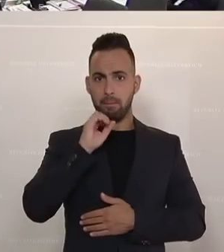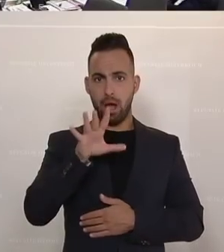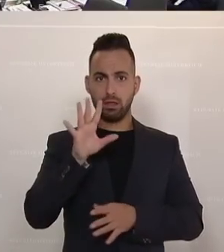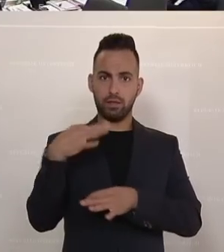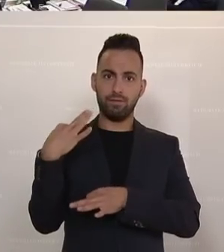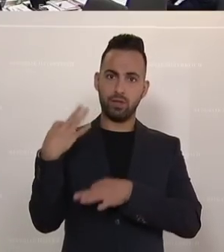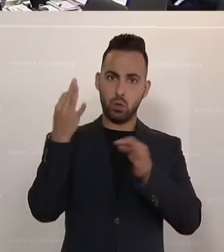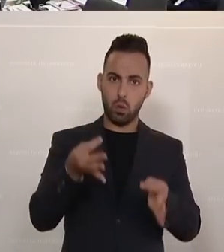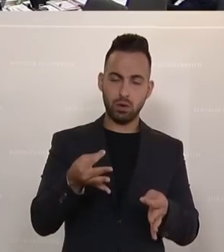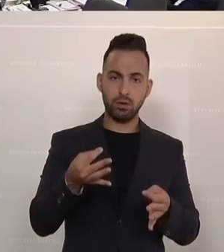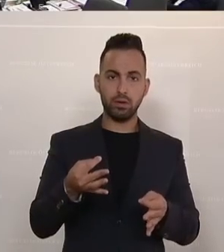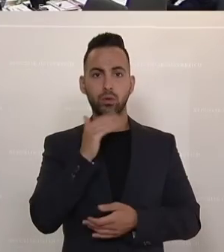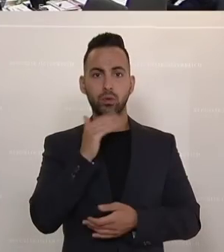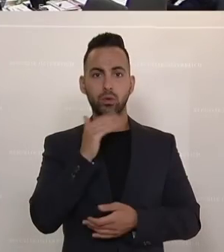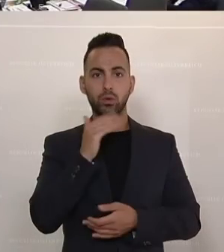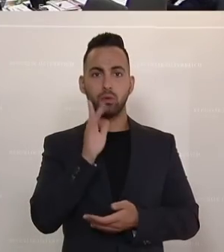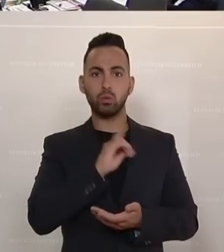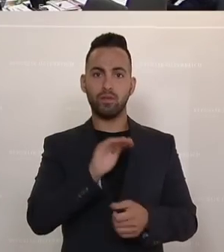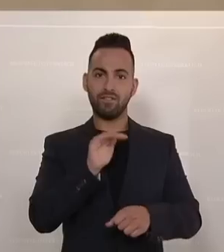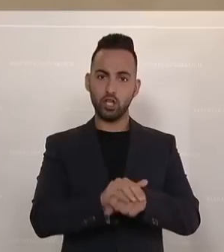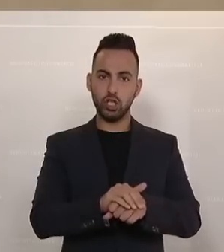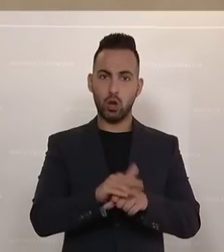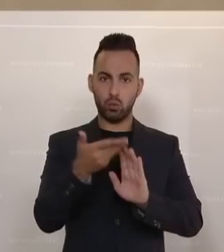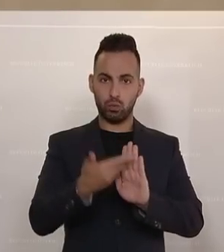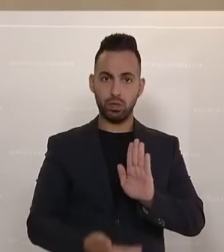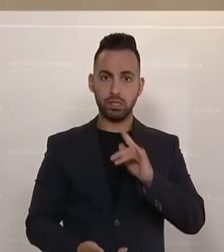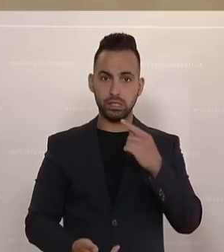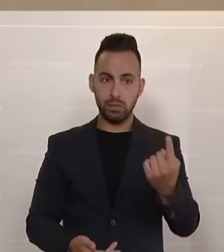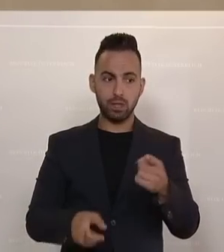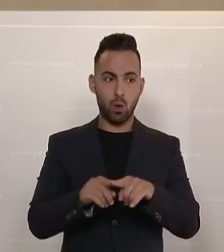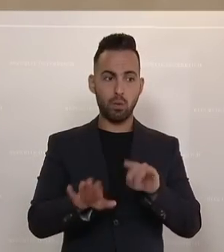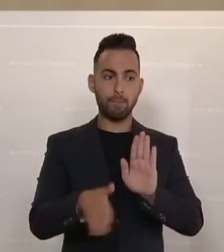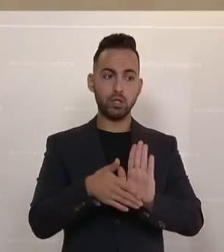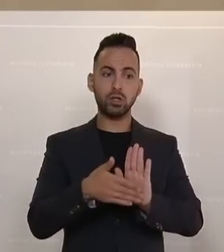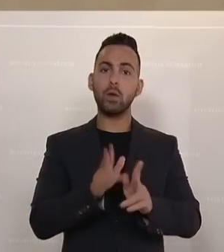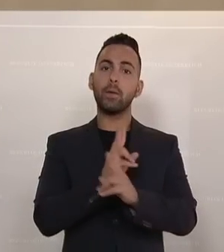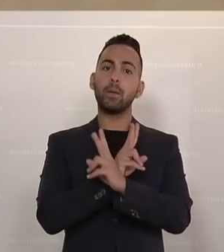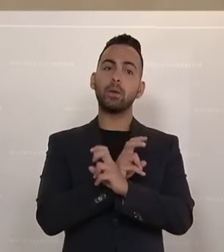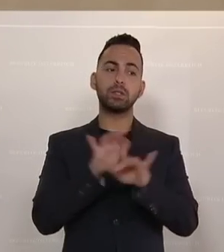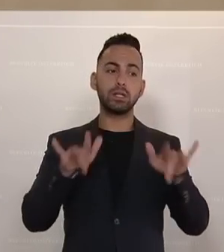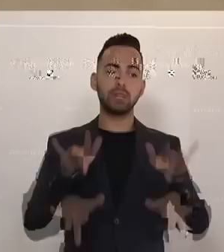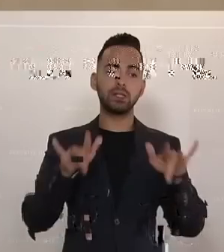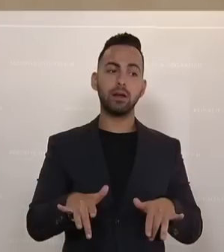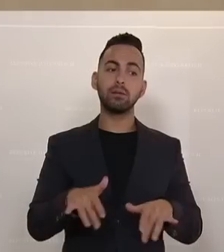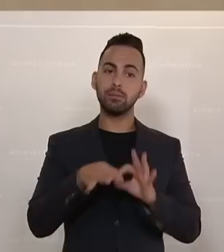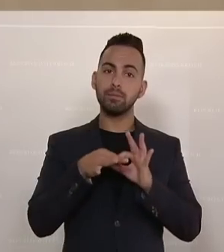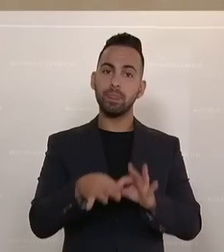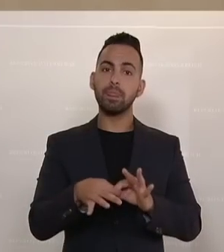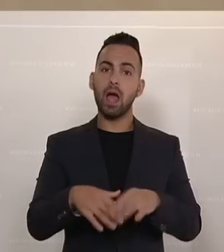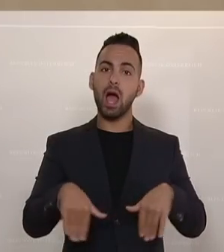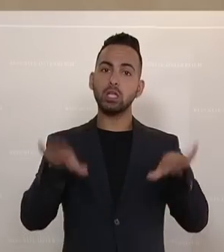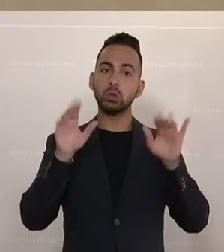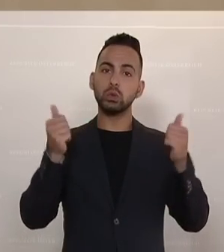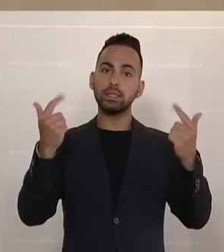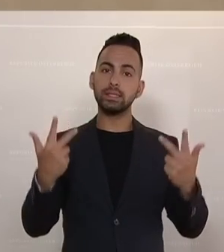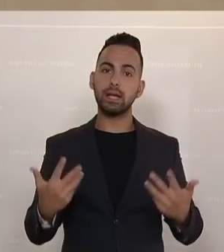Am Wort ist nun Susanne Fürst von der FPÖ. die Feststellung, die Sie auch bestätigt haben. In Österreich haben wir hinsichtlich der Asylzahlen,